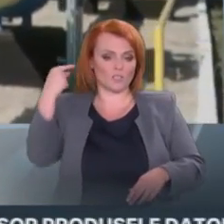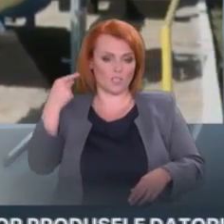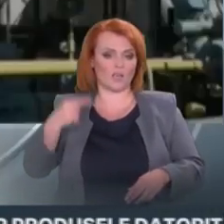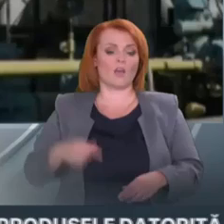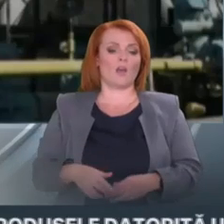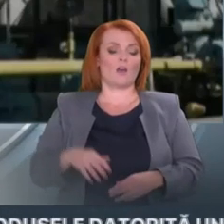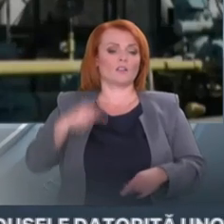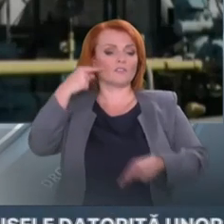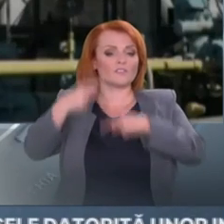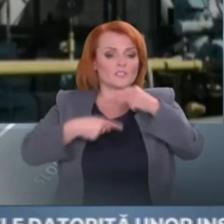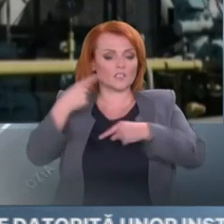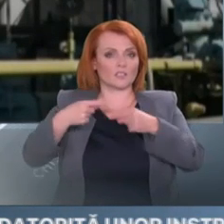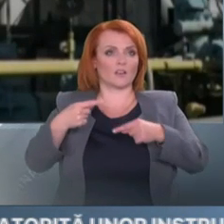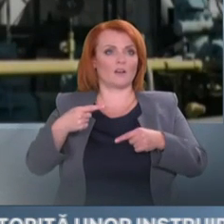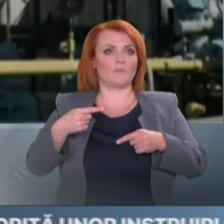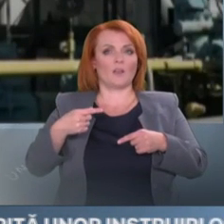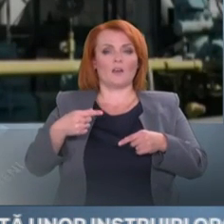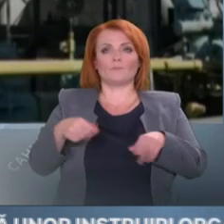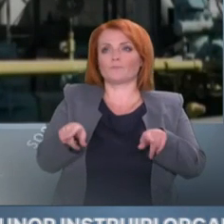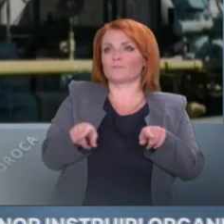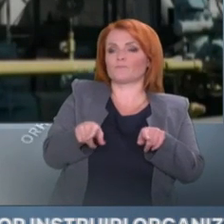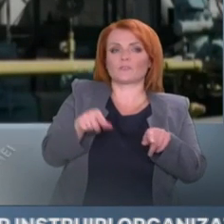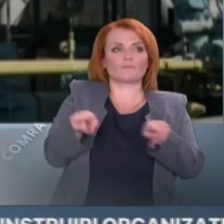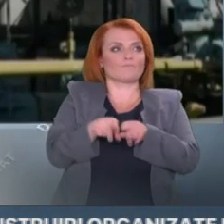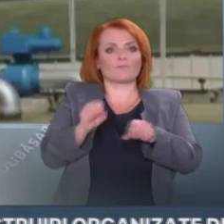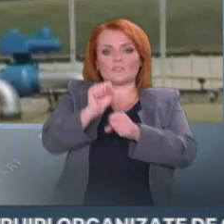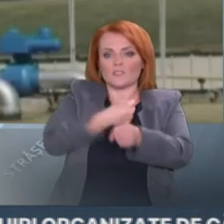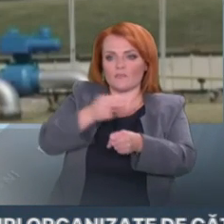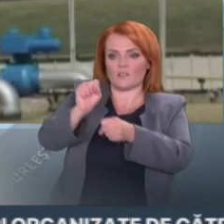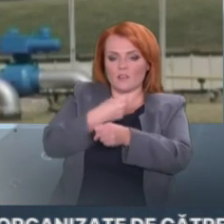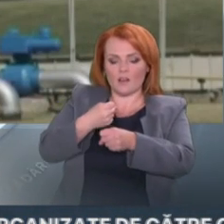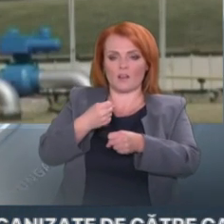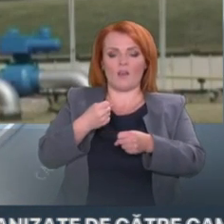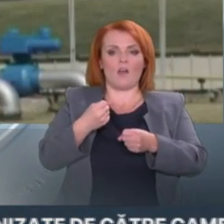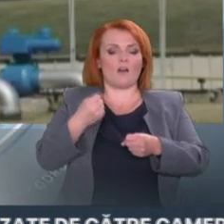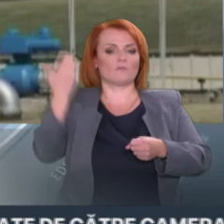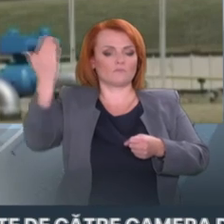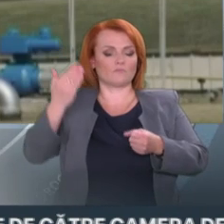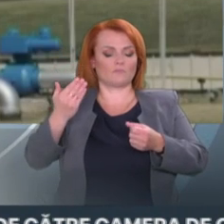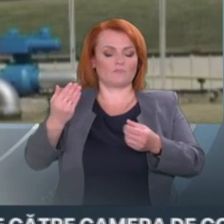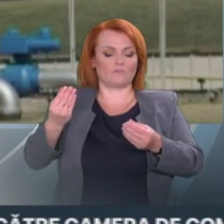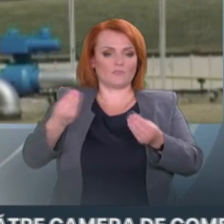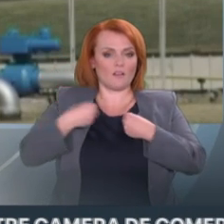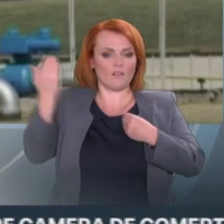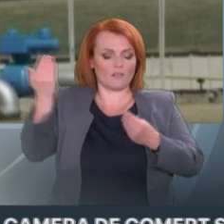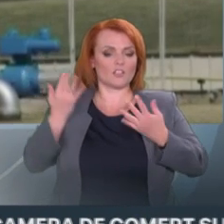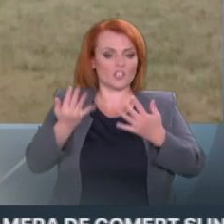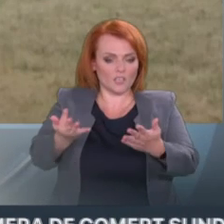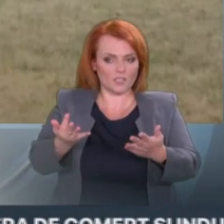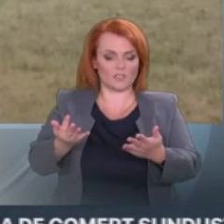exerce influențe politice asupra regiuniulor în care există aceste active. Deci,